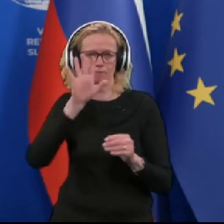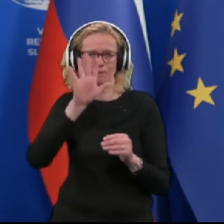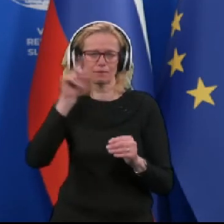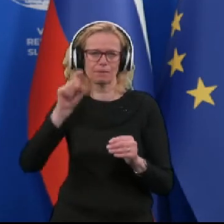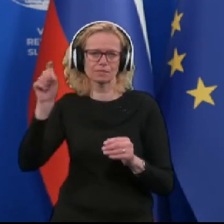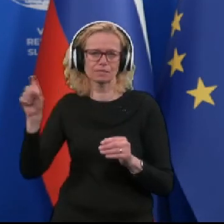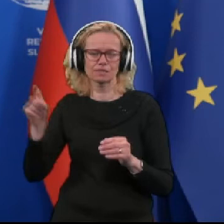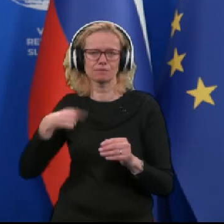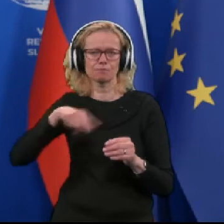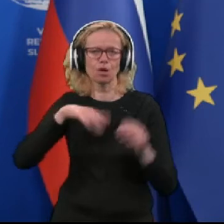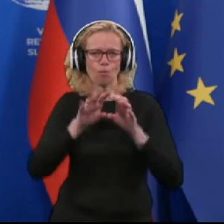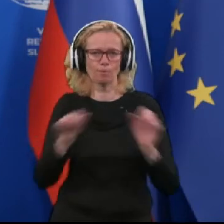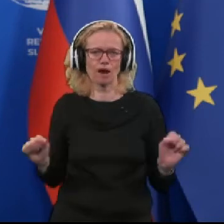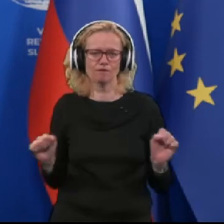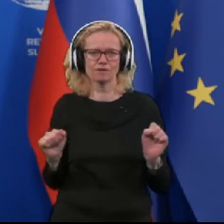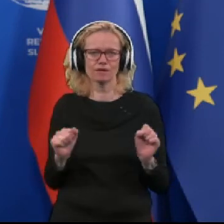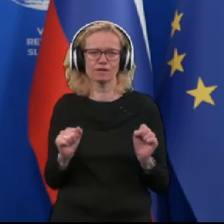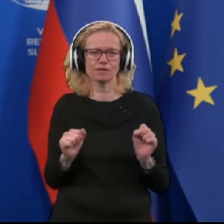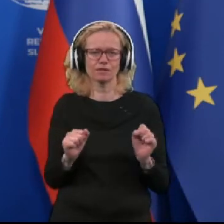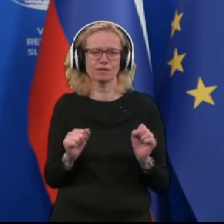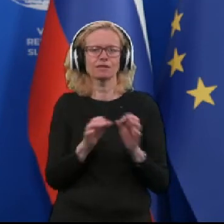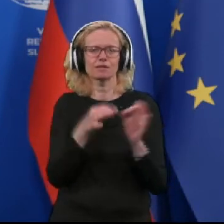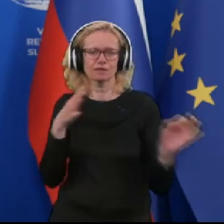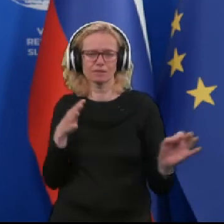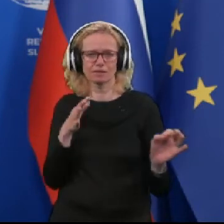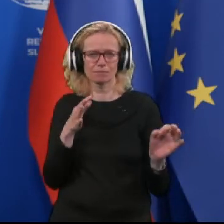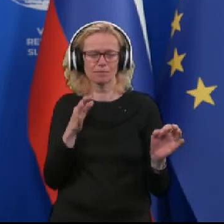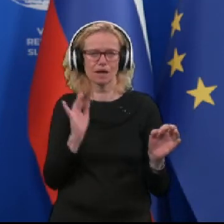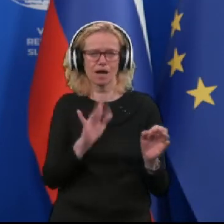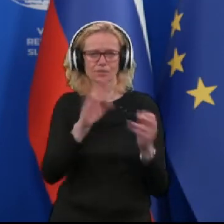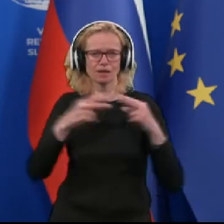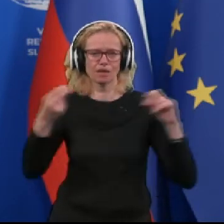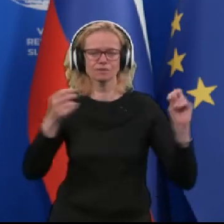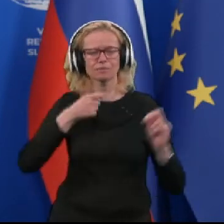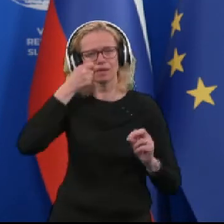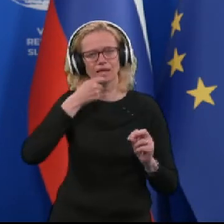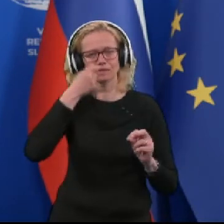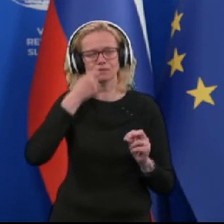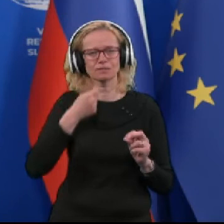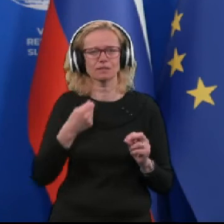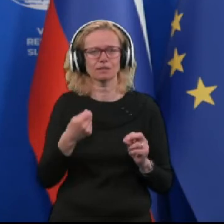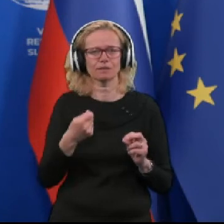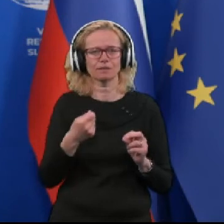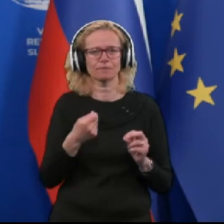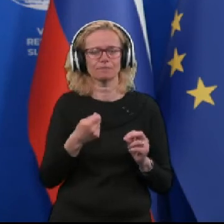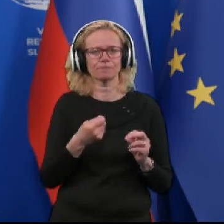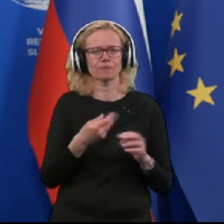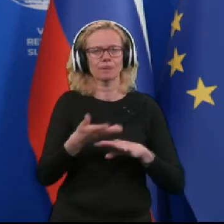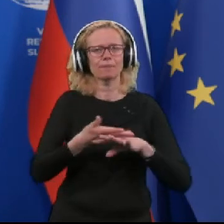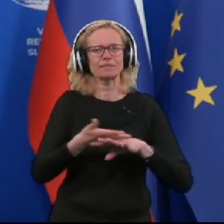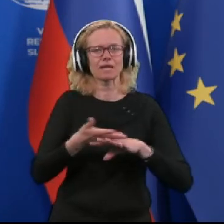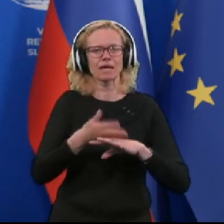smo upravili s hitrimi antigenski testi presejanje na